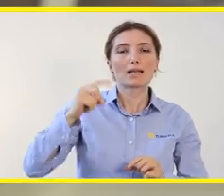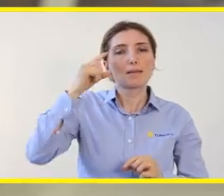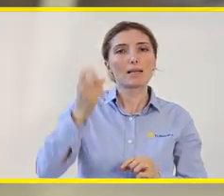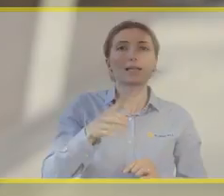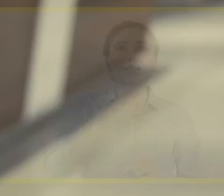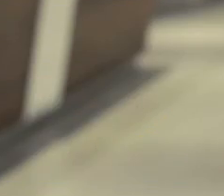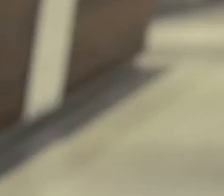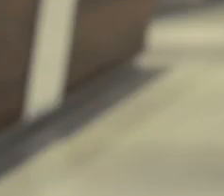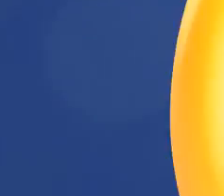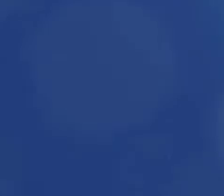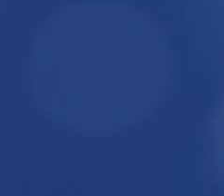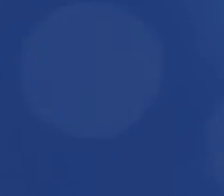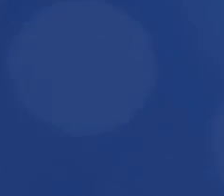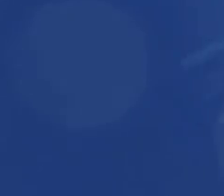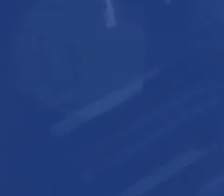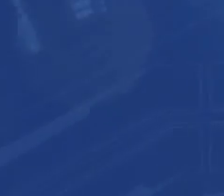Birlikte her gün daha iyi.